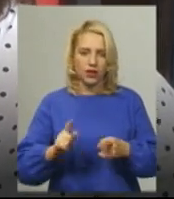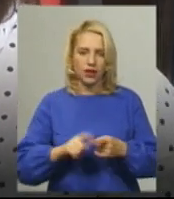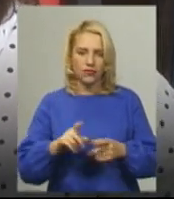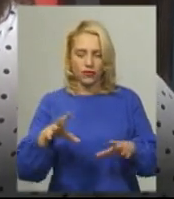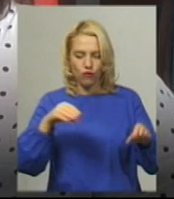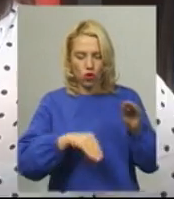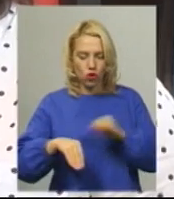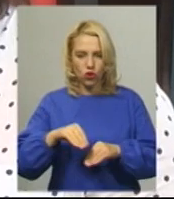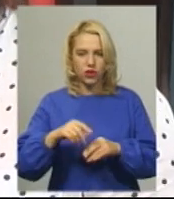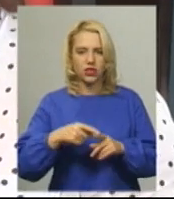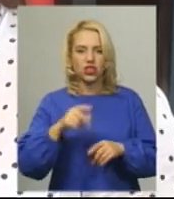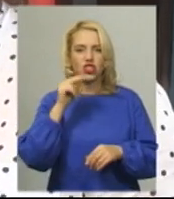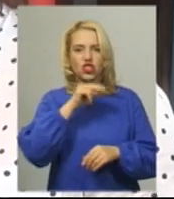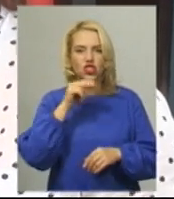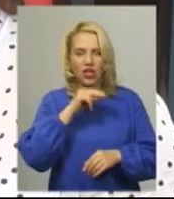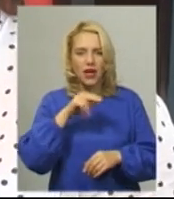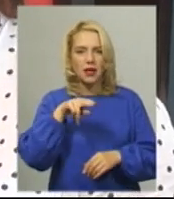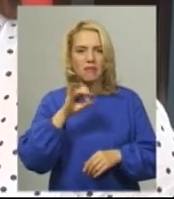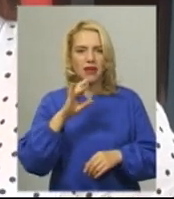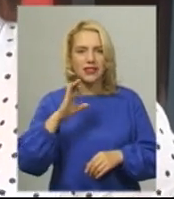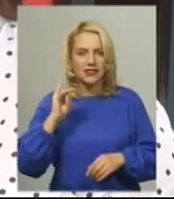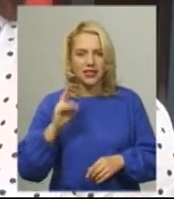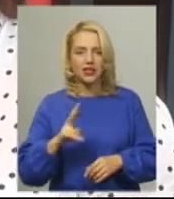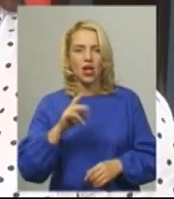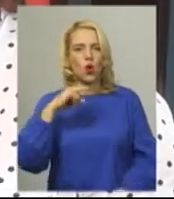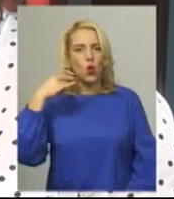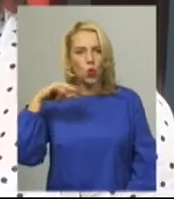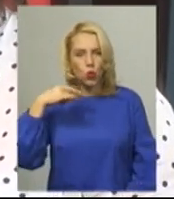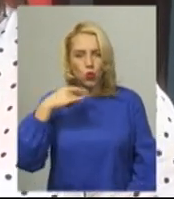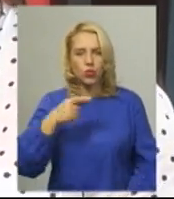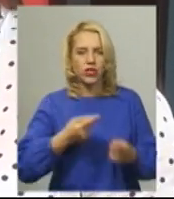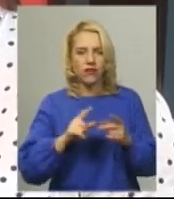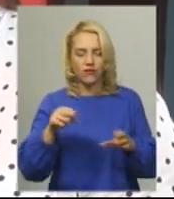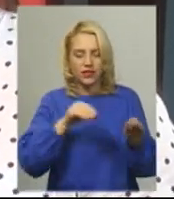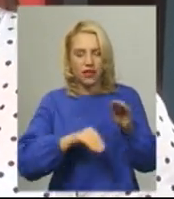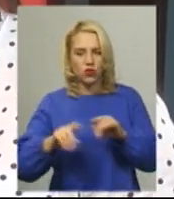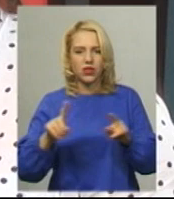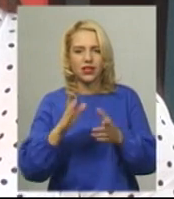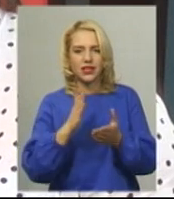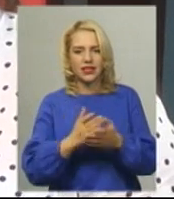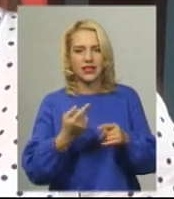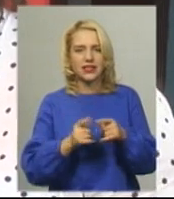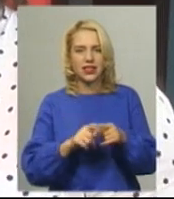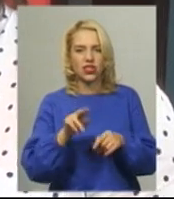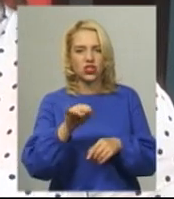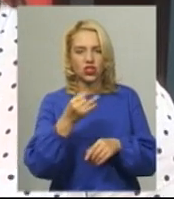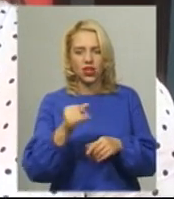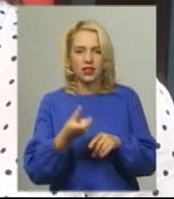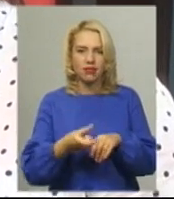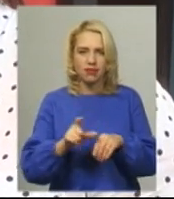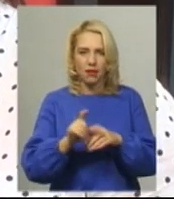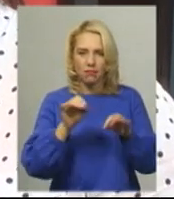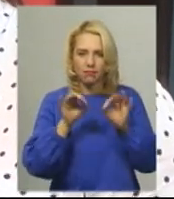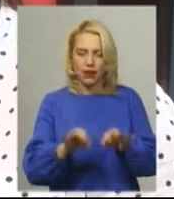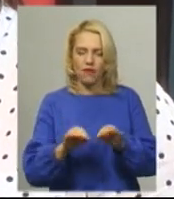персик і груша. На мою думку, для тих складових, які є в цьому чаї, найоптимальнішим буде